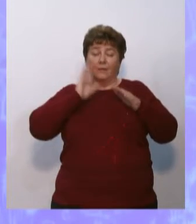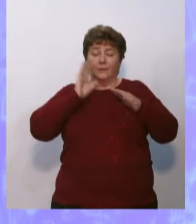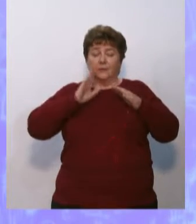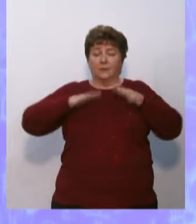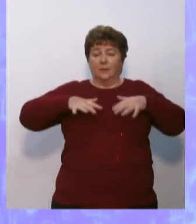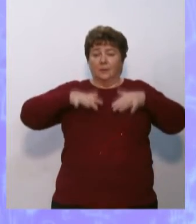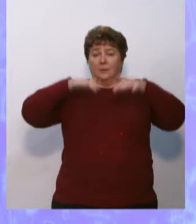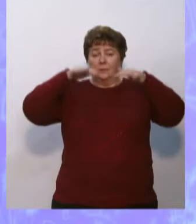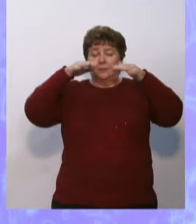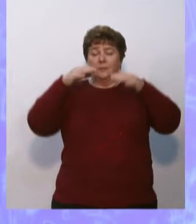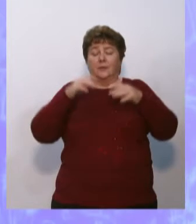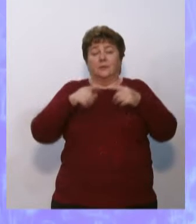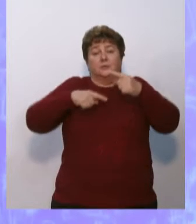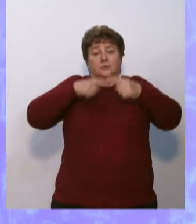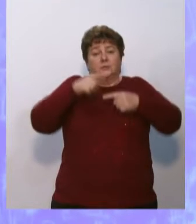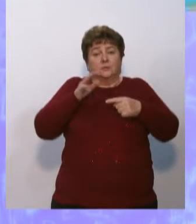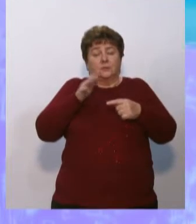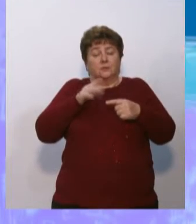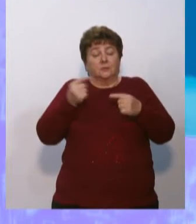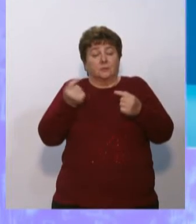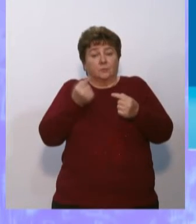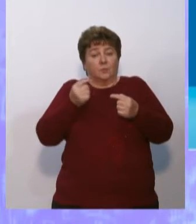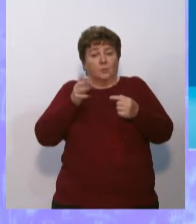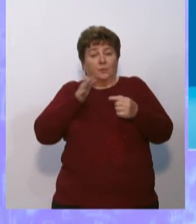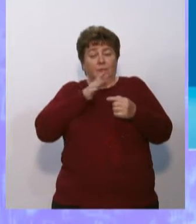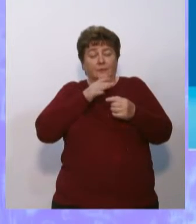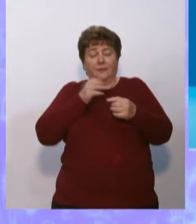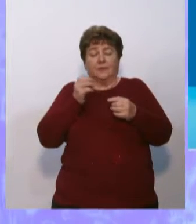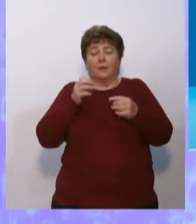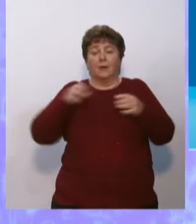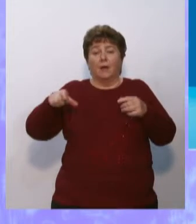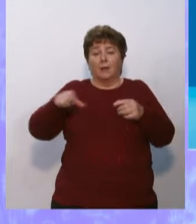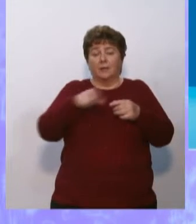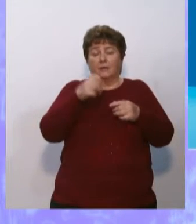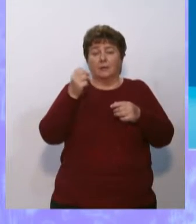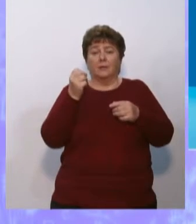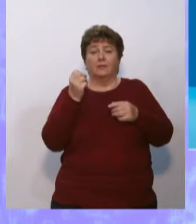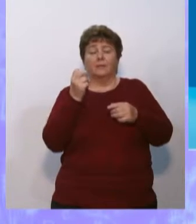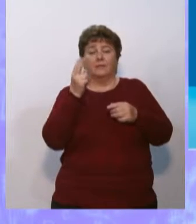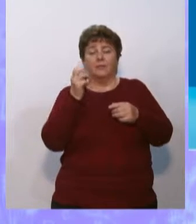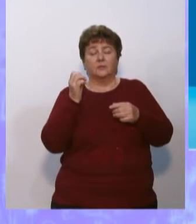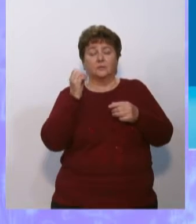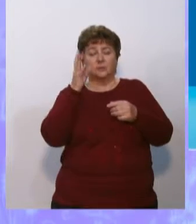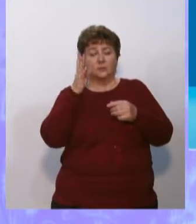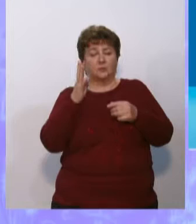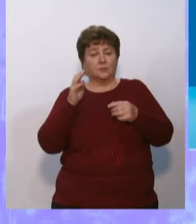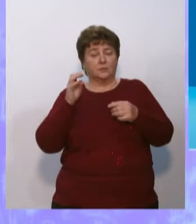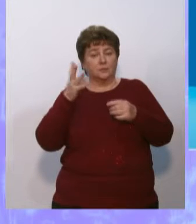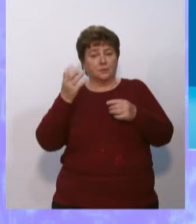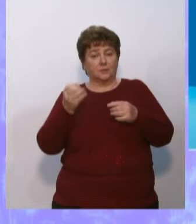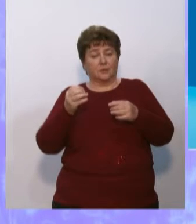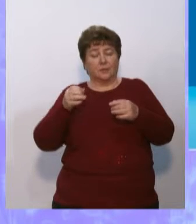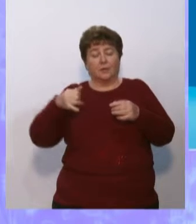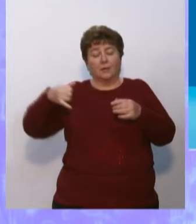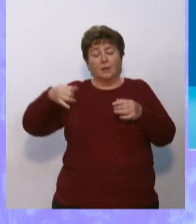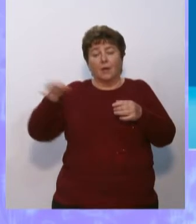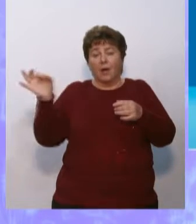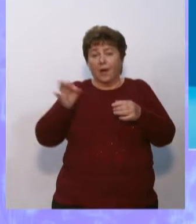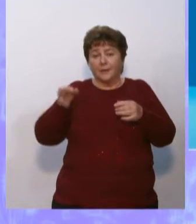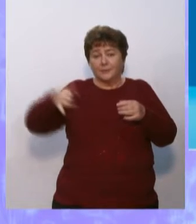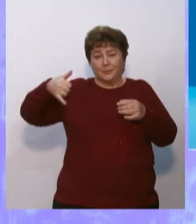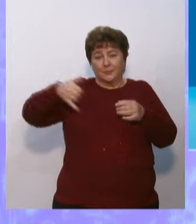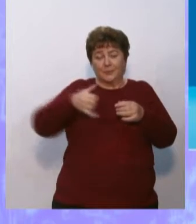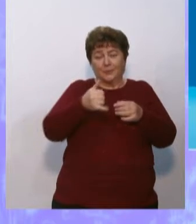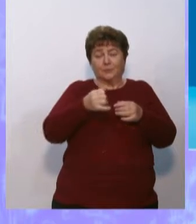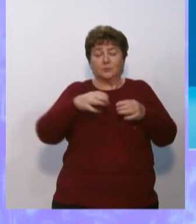– несколько часов. Река – 12-14 дней. Проточные озёра – несколько